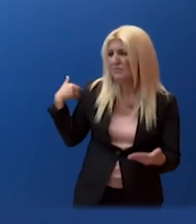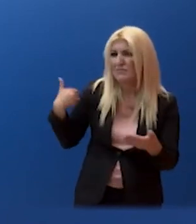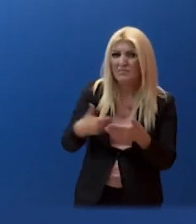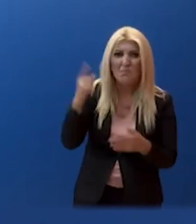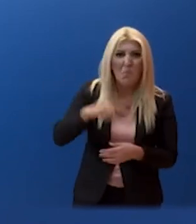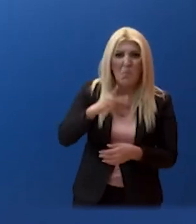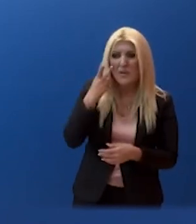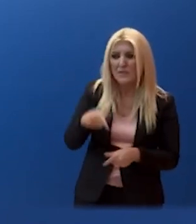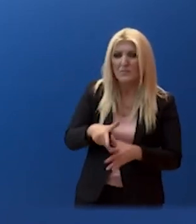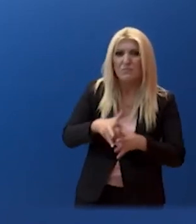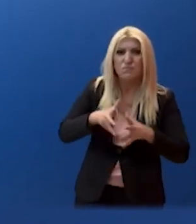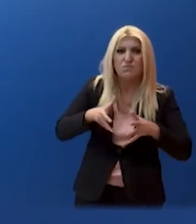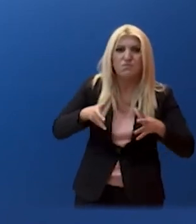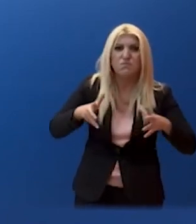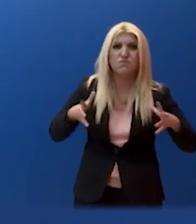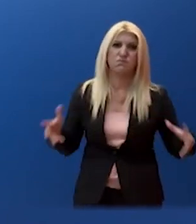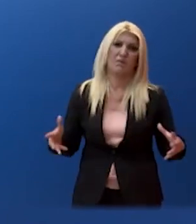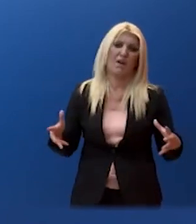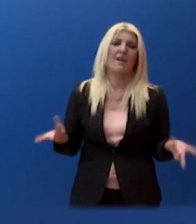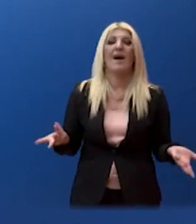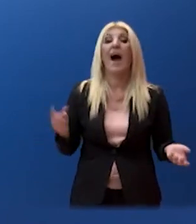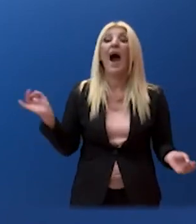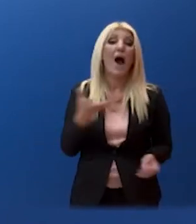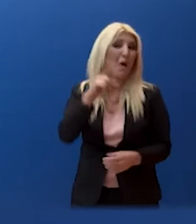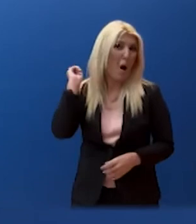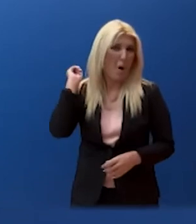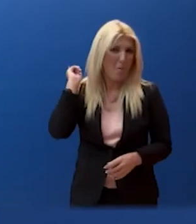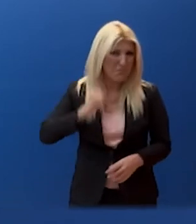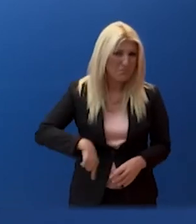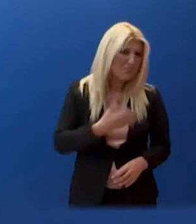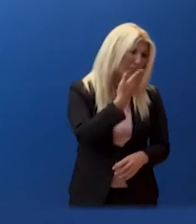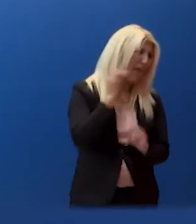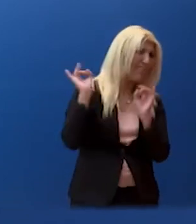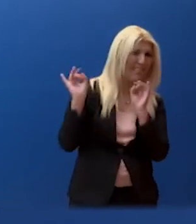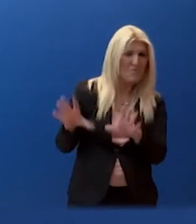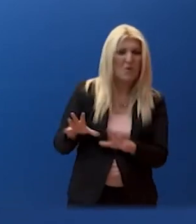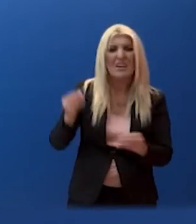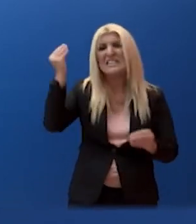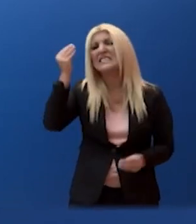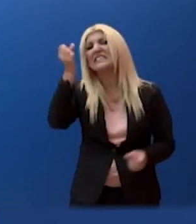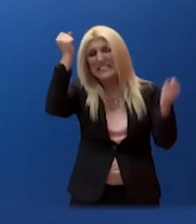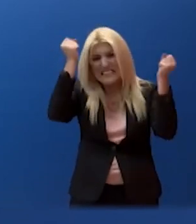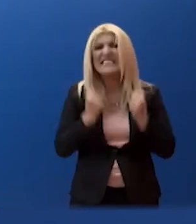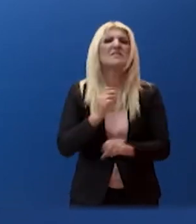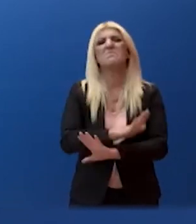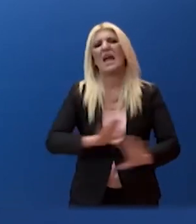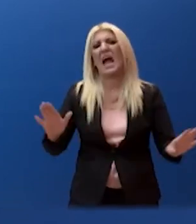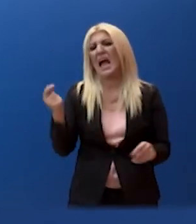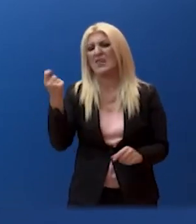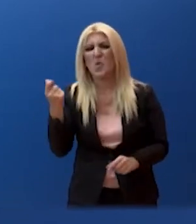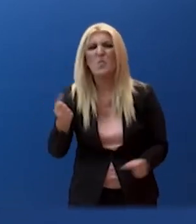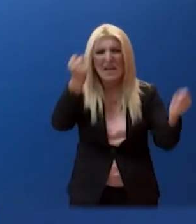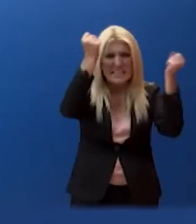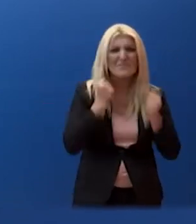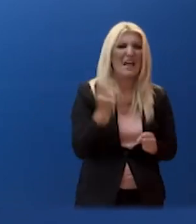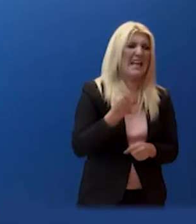ημέρες. Αν δεν το κάνουμε, το κοινωνικό και οικονομικό κόστος θα είναι μεγαλύτερο. Για μας, η δημόσια υγεία δεν μπαίνει